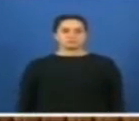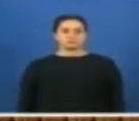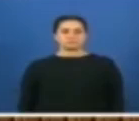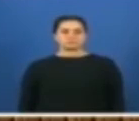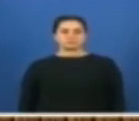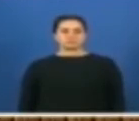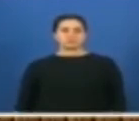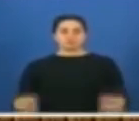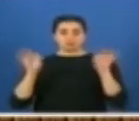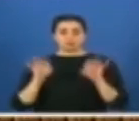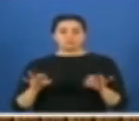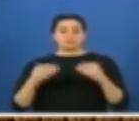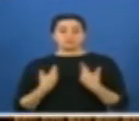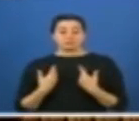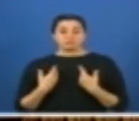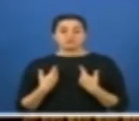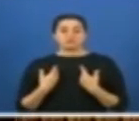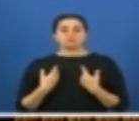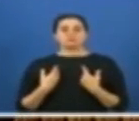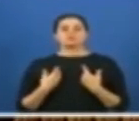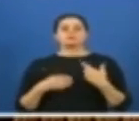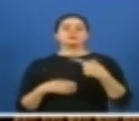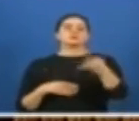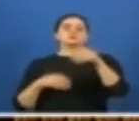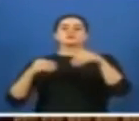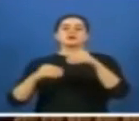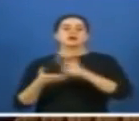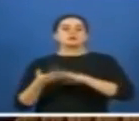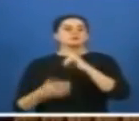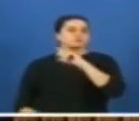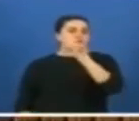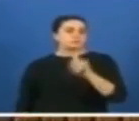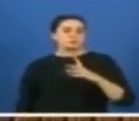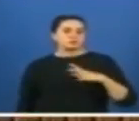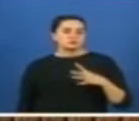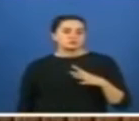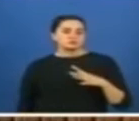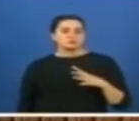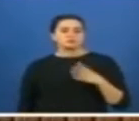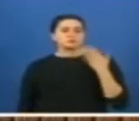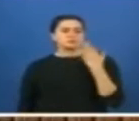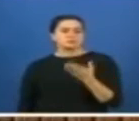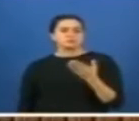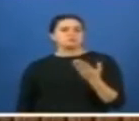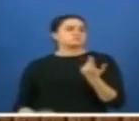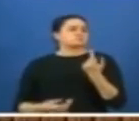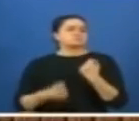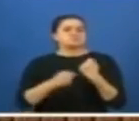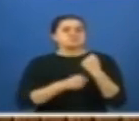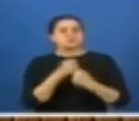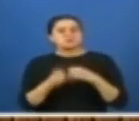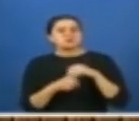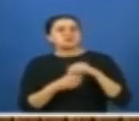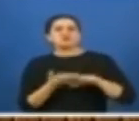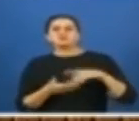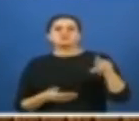Şimdi ben esnaf kardeşime soruyorum. Esnaf kardeşime. Sanayici kardeşime soruyorum.